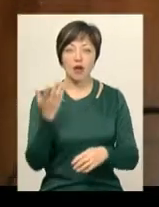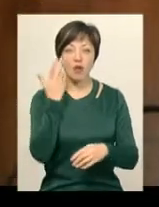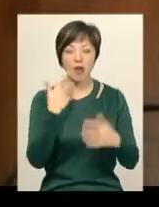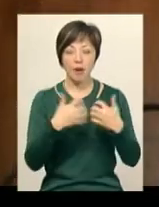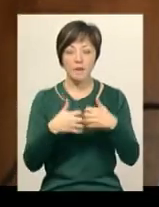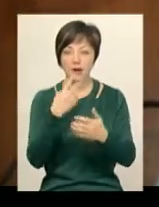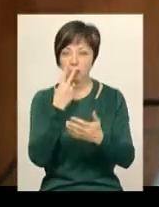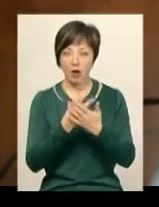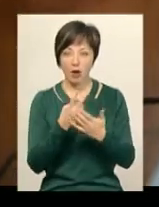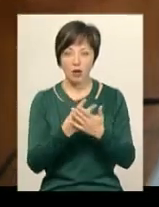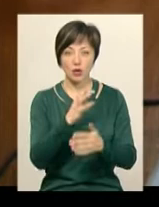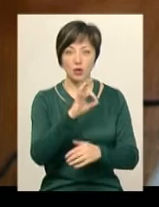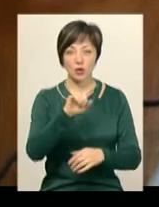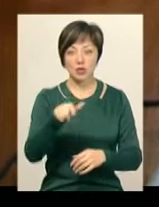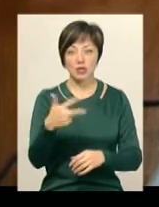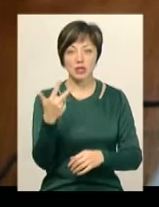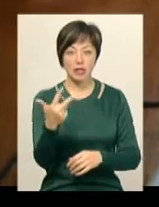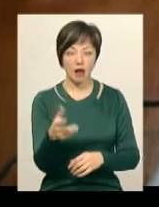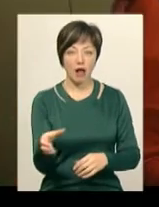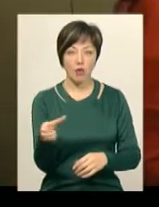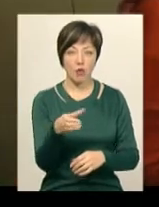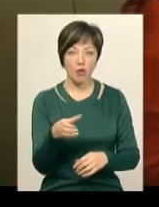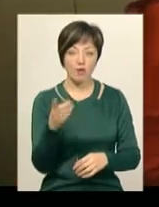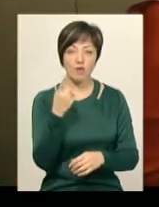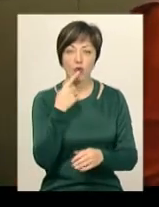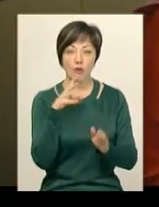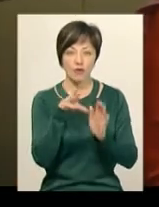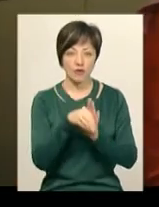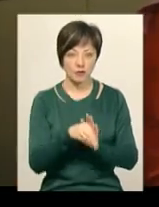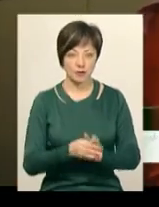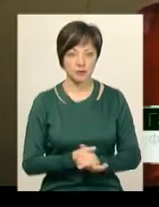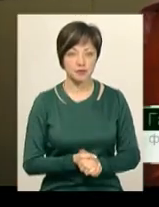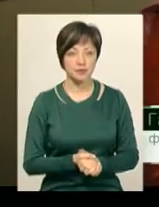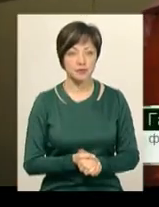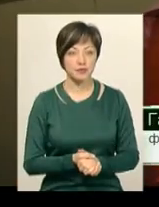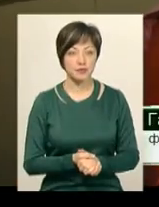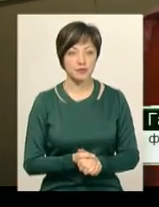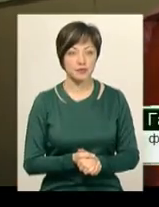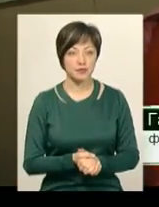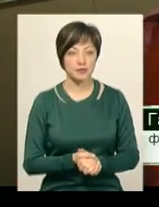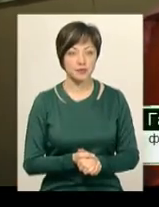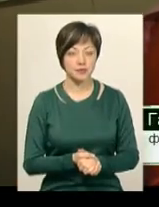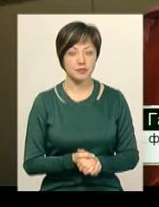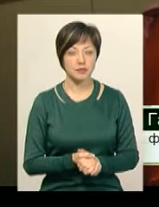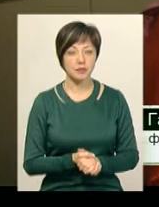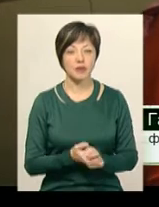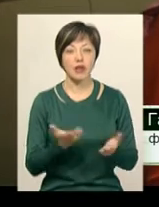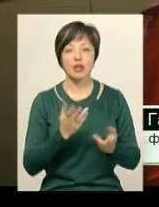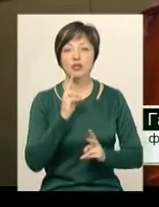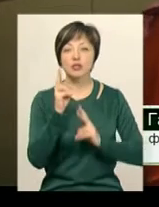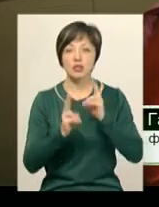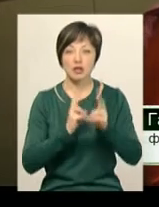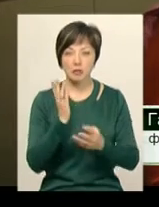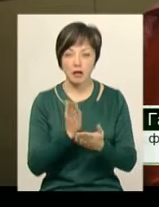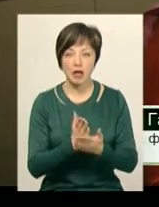показує щонайменше 0,3 проміли алкоголю у крові. В журналі відмічаємо водія, фамілію ім'я, отчество, яке жалоби є.